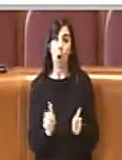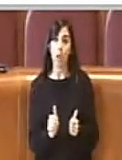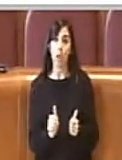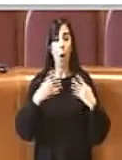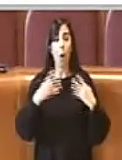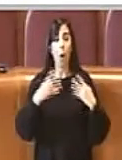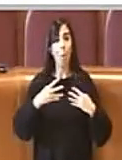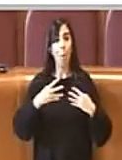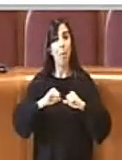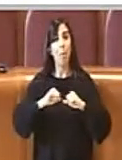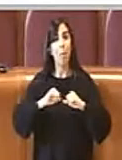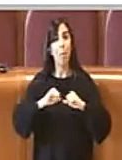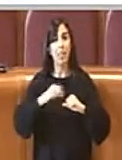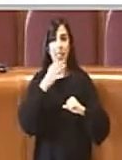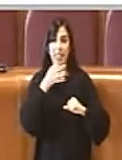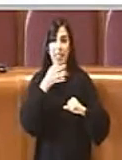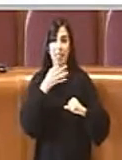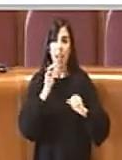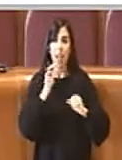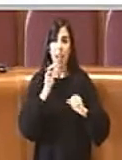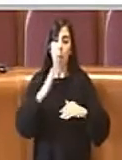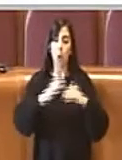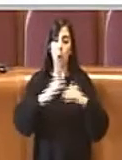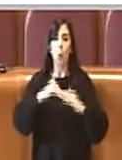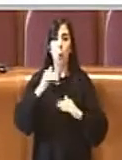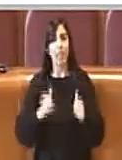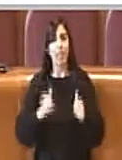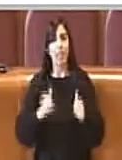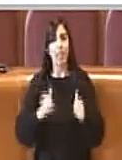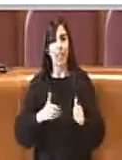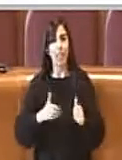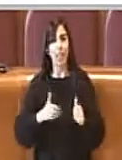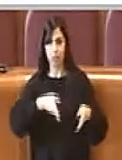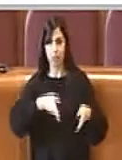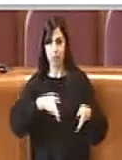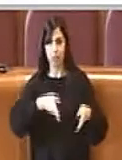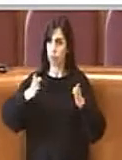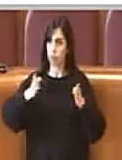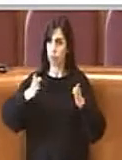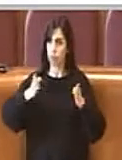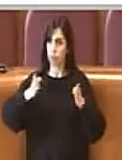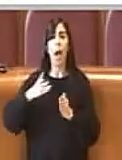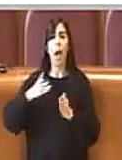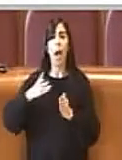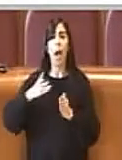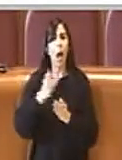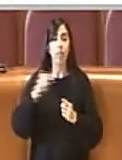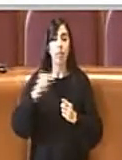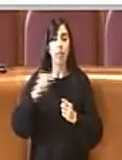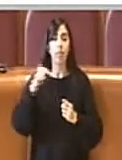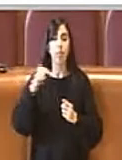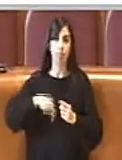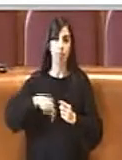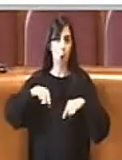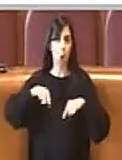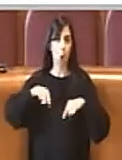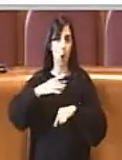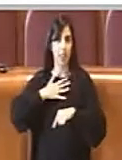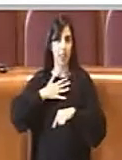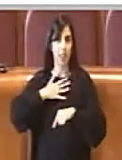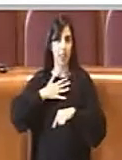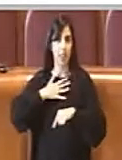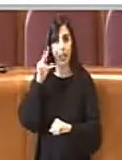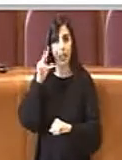amministrativa, quindi di macrostruttura fisica, nel corso degli anni e in questa consigliatura a mio avviso possiamo anche darne